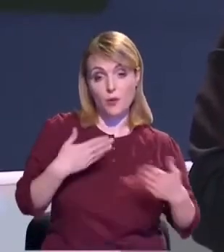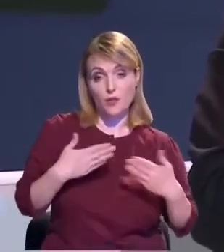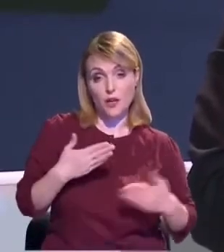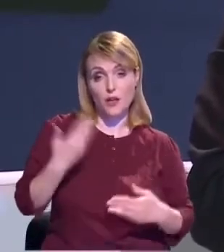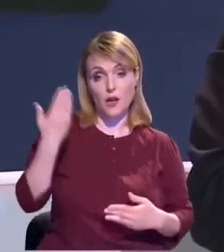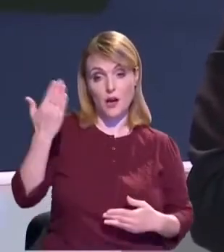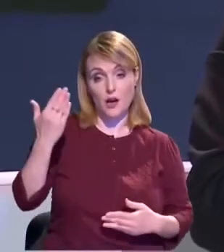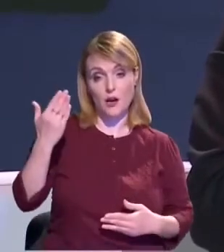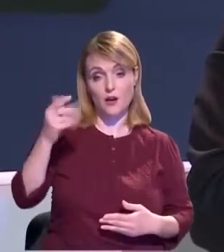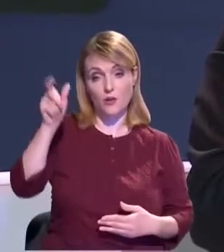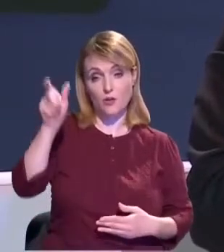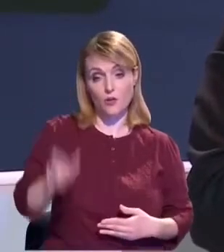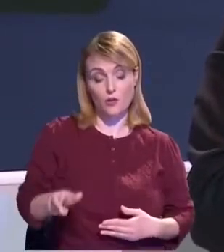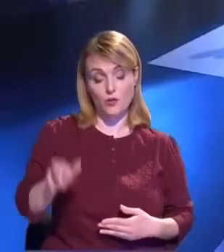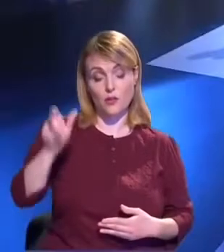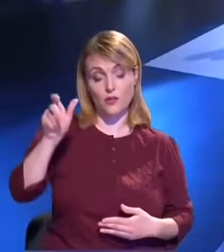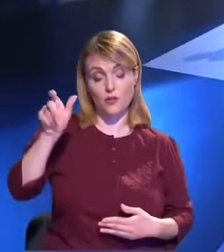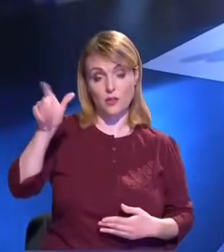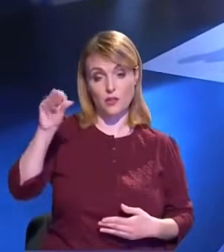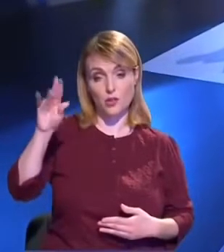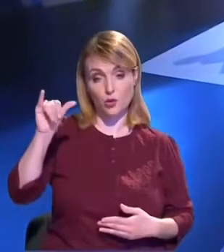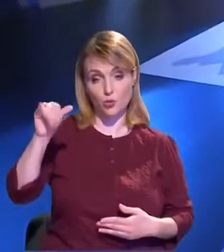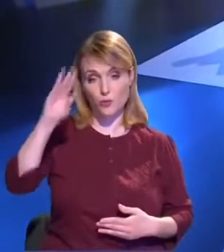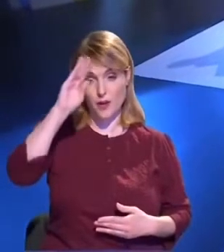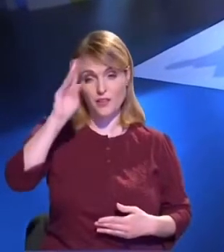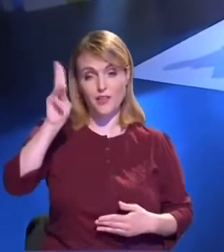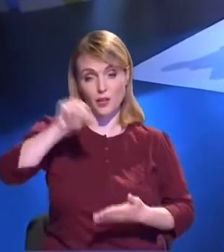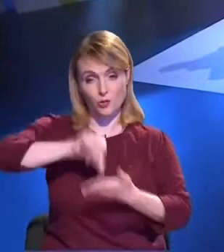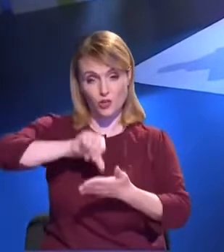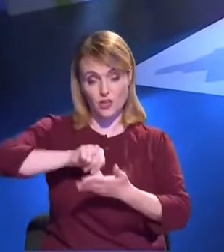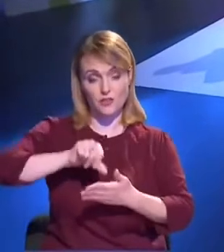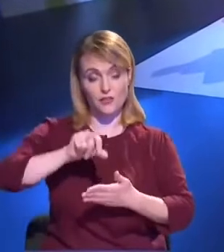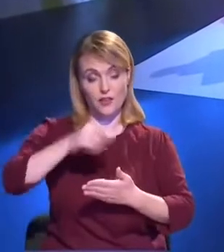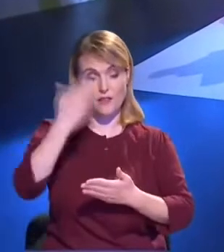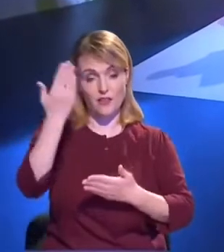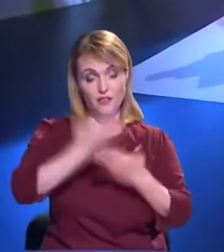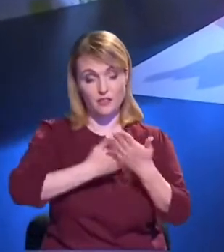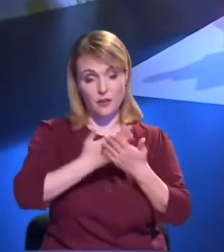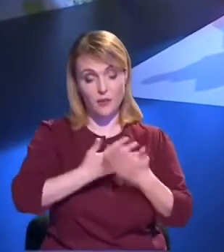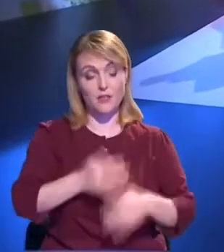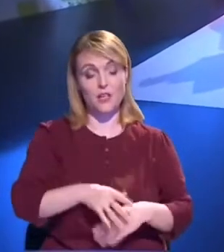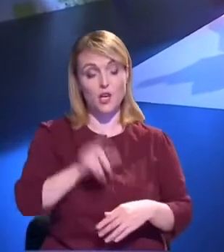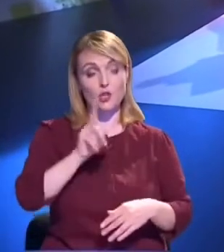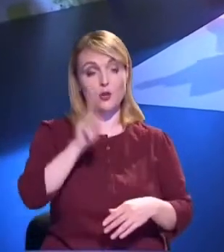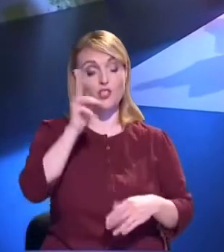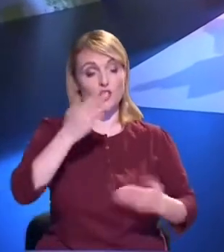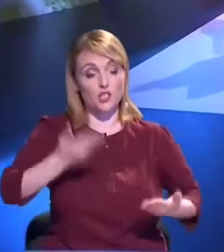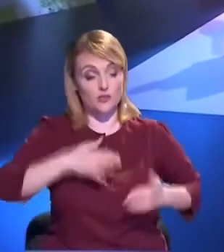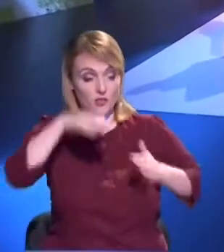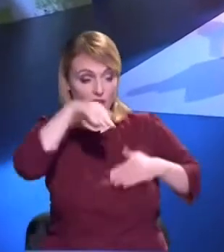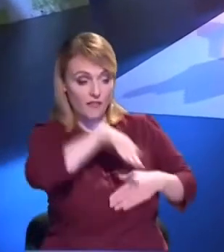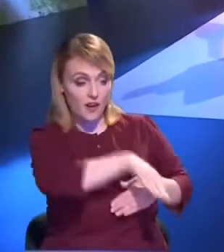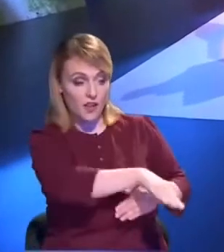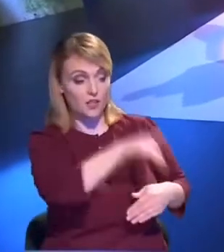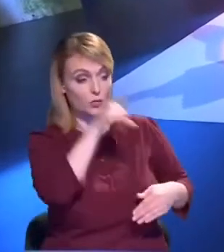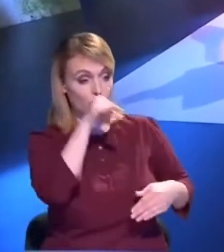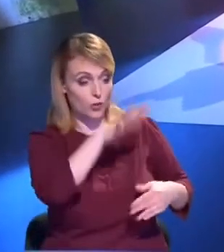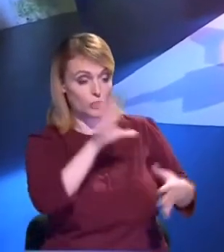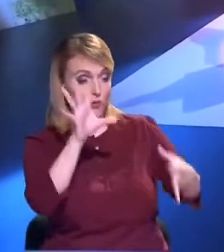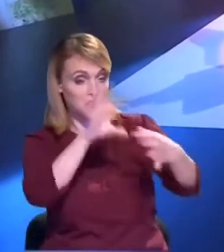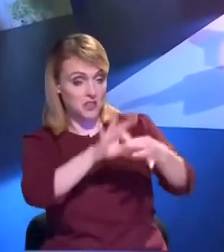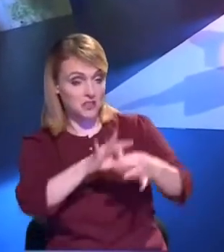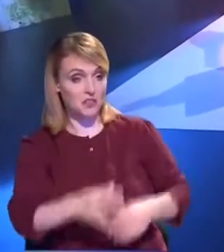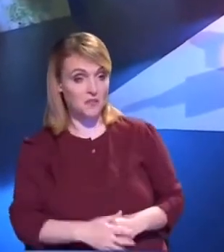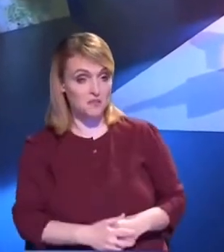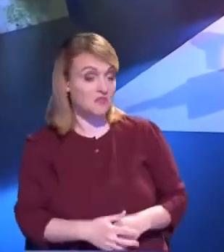menționează că cei de la Vale nu se pot conecta, cel puțin elaborarea documentației tehnici sau de proiect ar fi trebuit să fie elaborată astfel încât